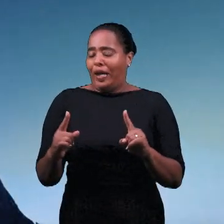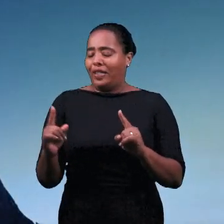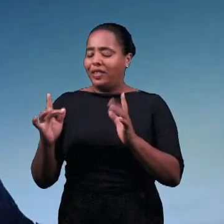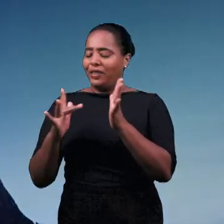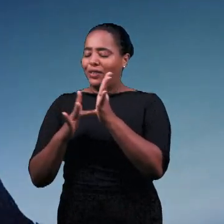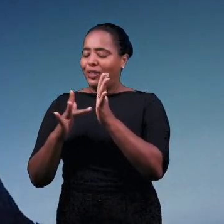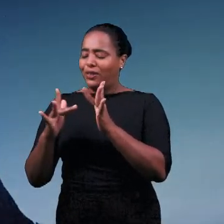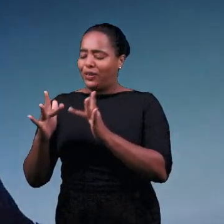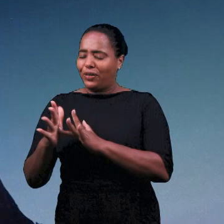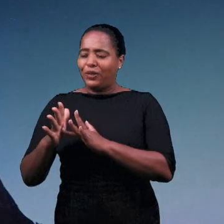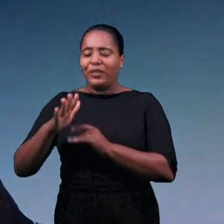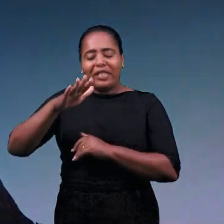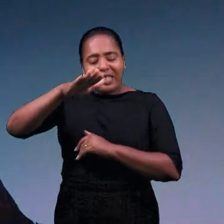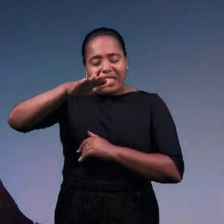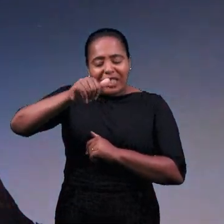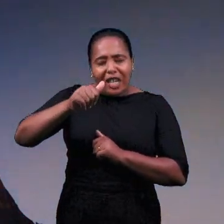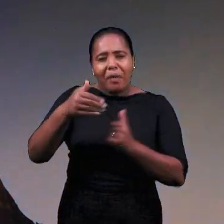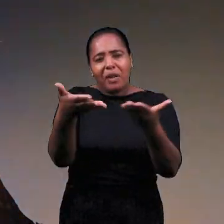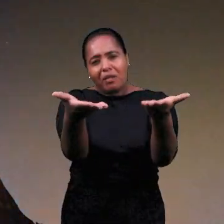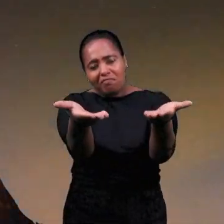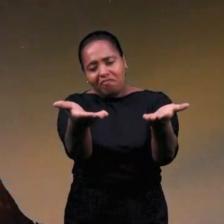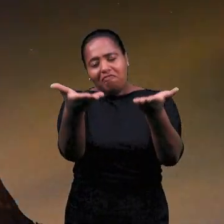Зовут и тебя и меня